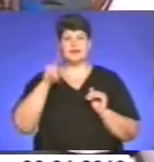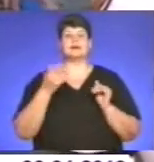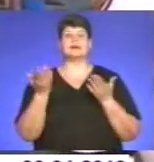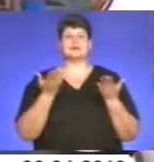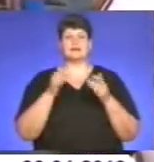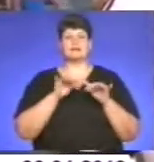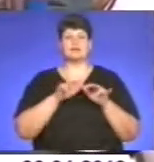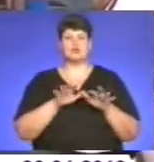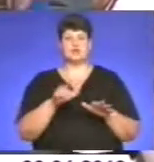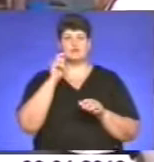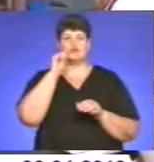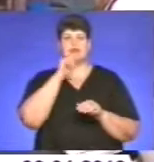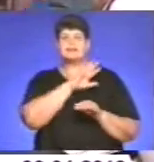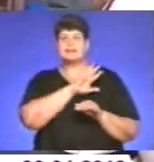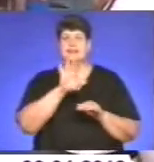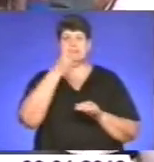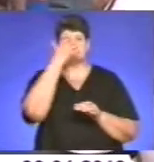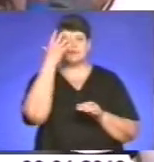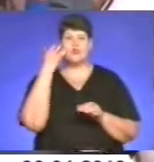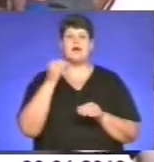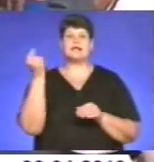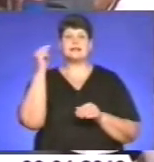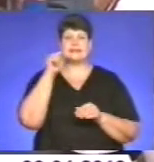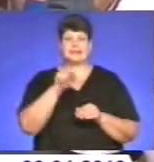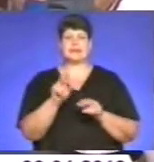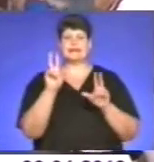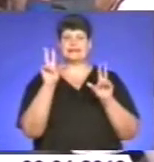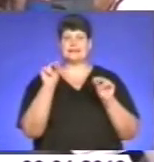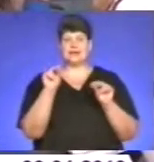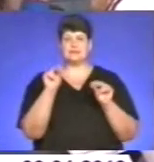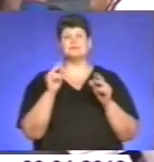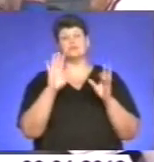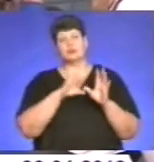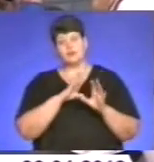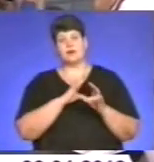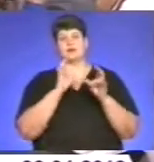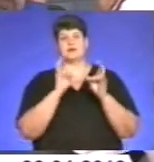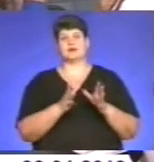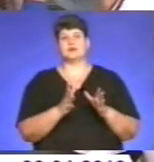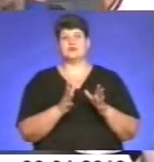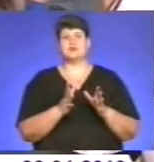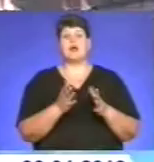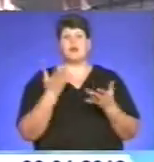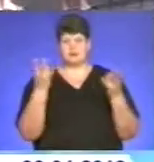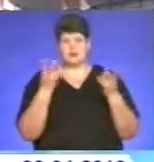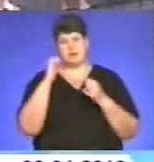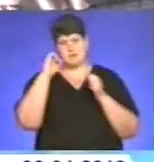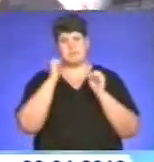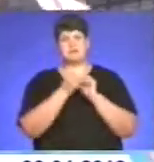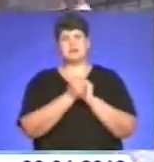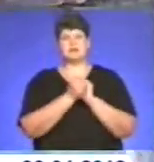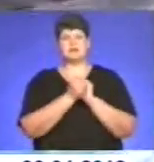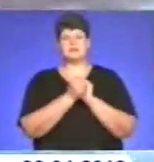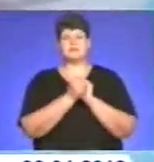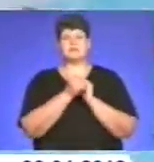Україні і не забували тих дат, хай трагічних дат, але вони повинні це пам'ятати. Дивлячись